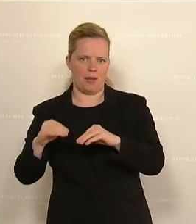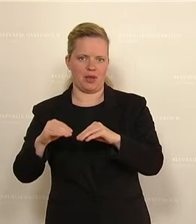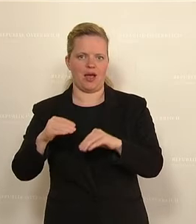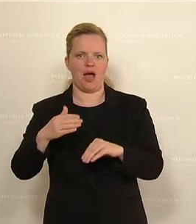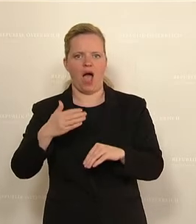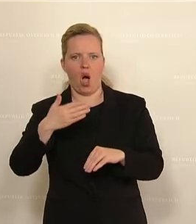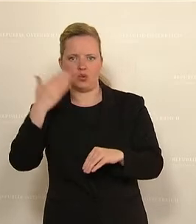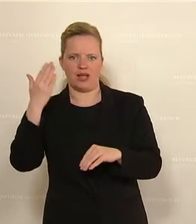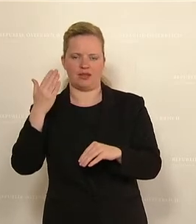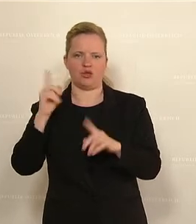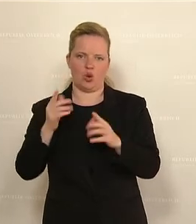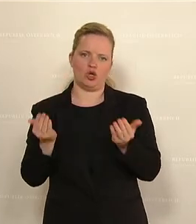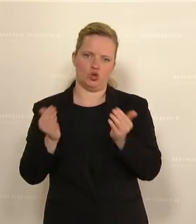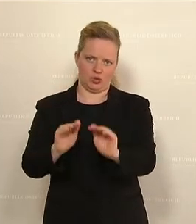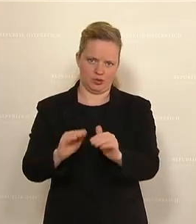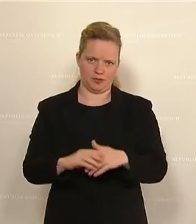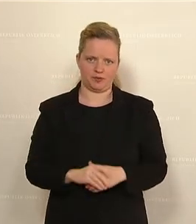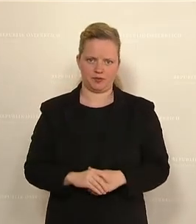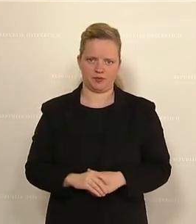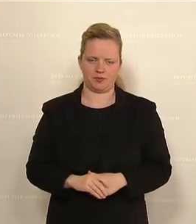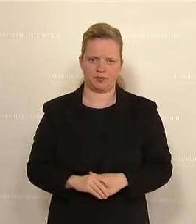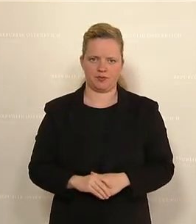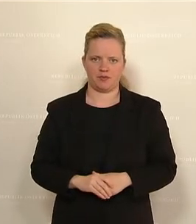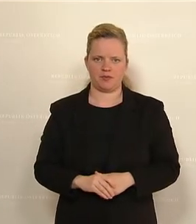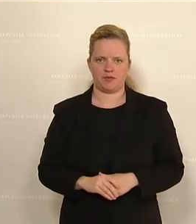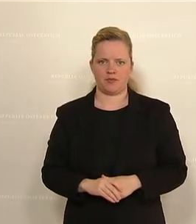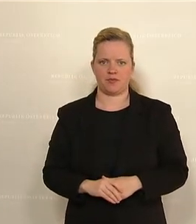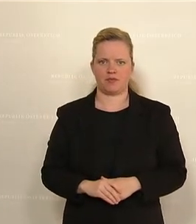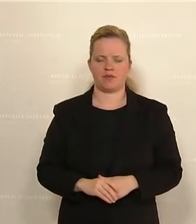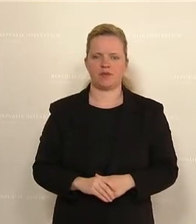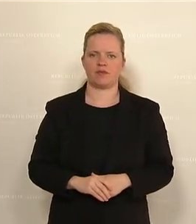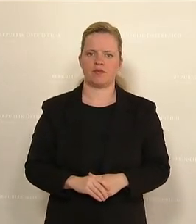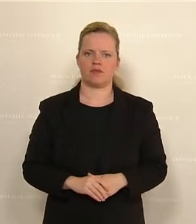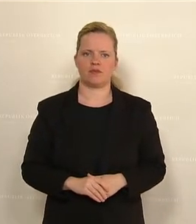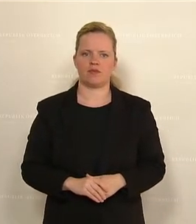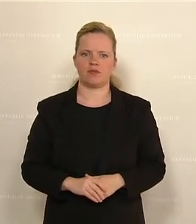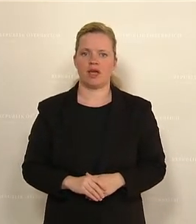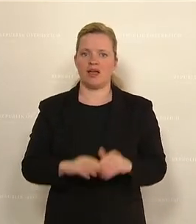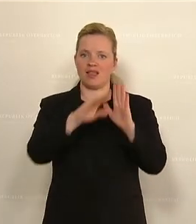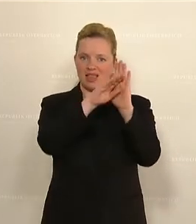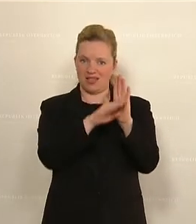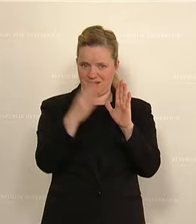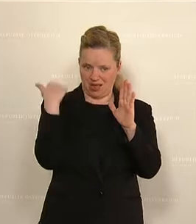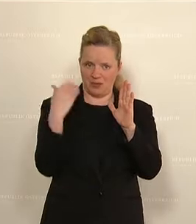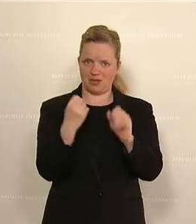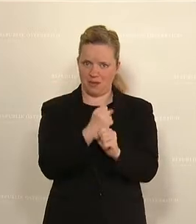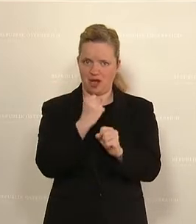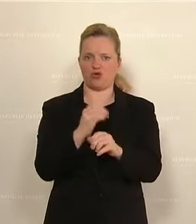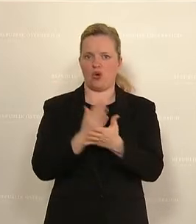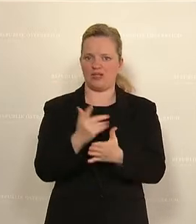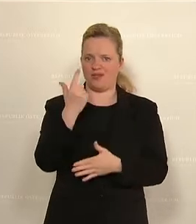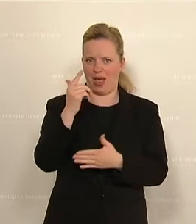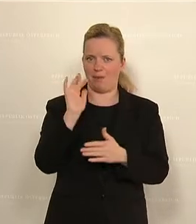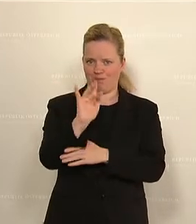zu schützen. Wir haben bei der Gesetzeswertung schon zwei wesentliche Punkte kritisiert. Einmal, dass das